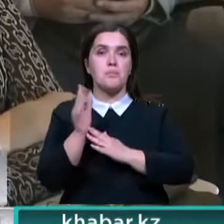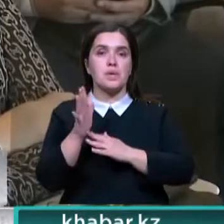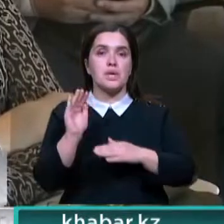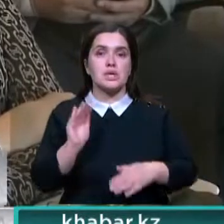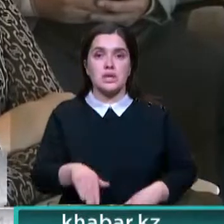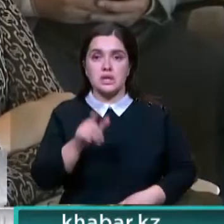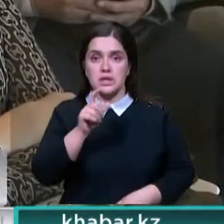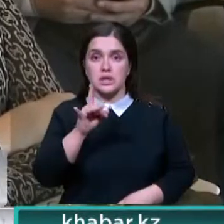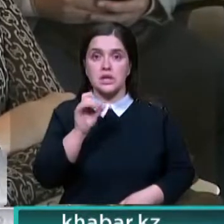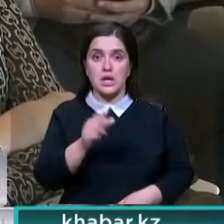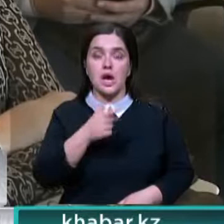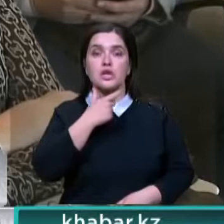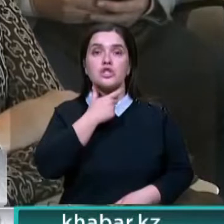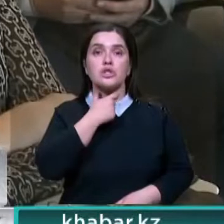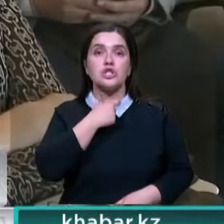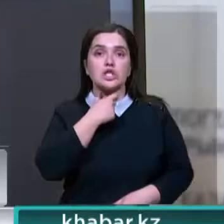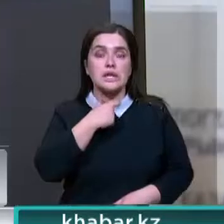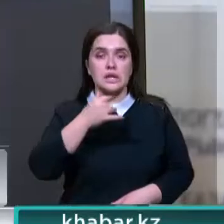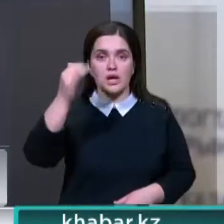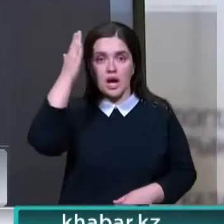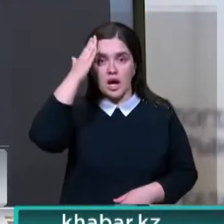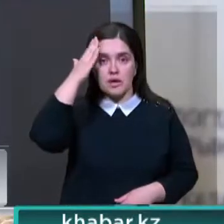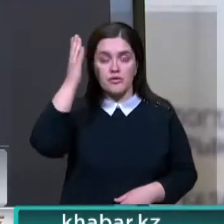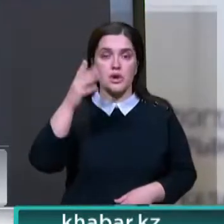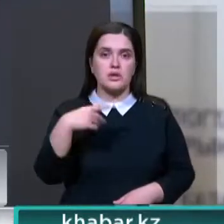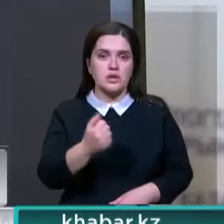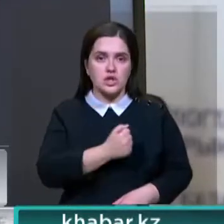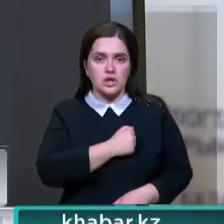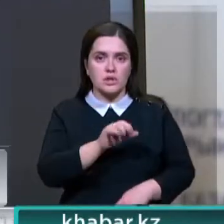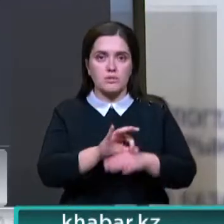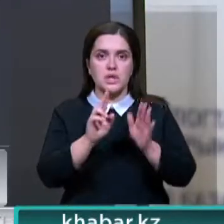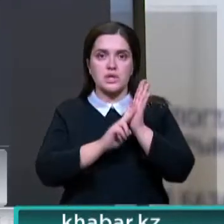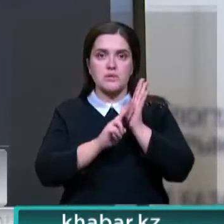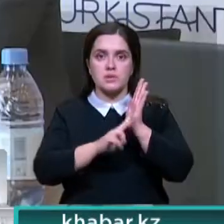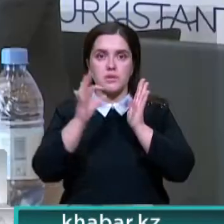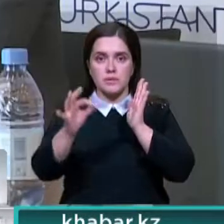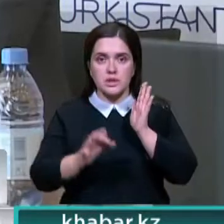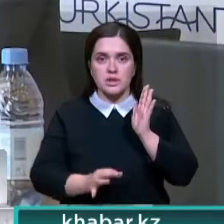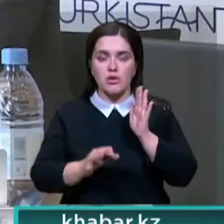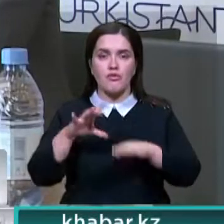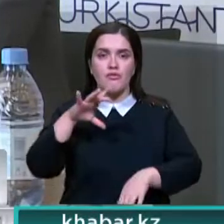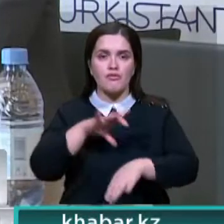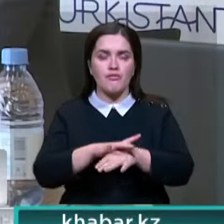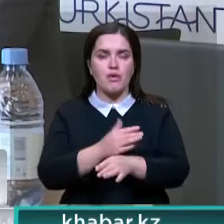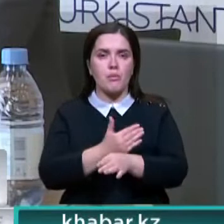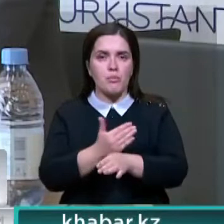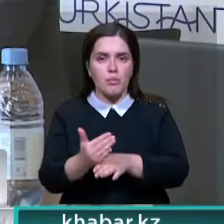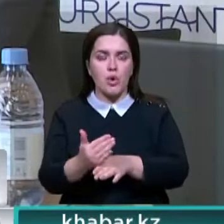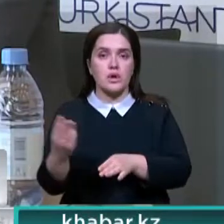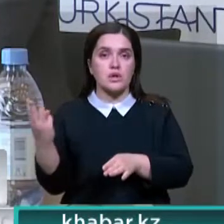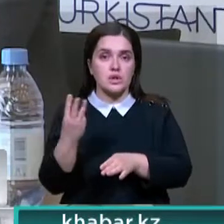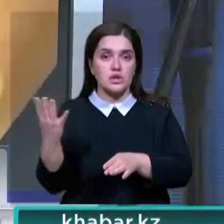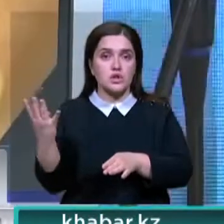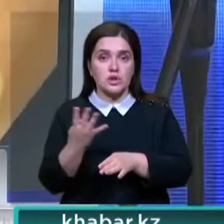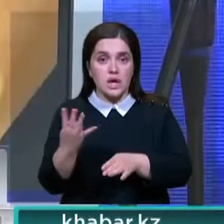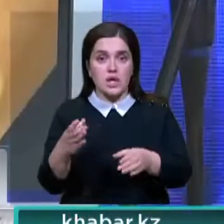стоят около 15 тысяч пациентов с раком шеи и головы. К сожалению, заболевание в 70% случаях выявляется на